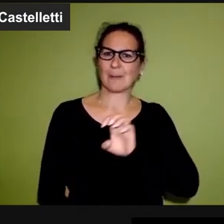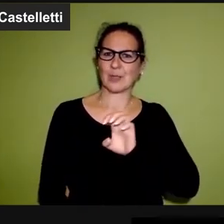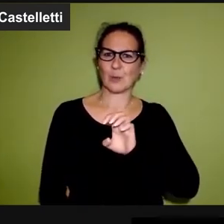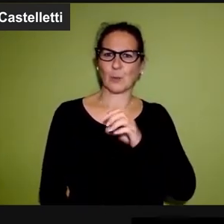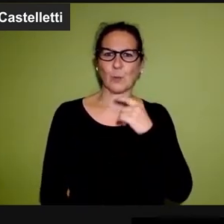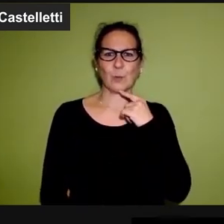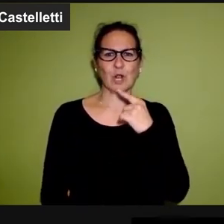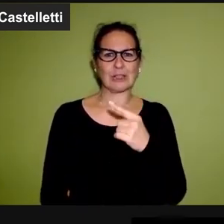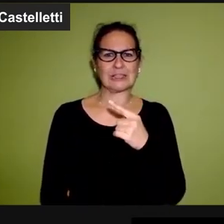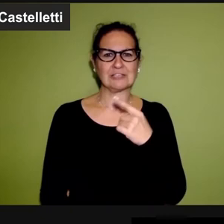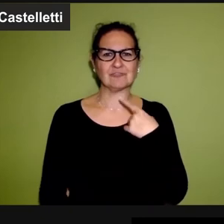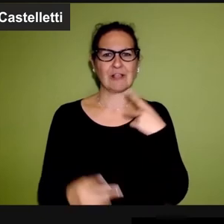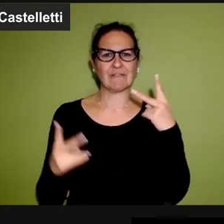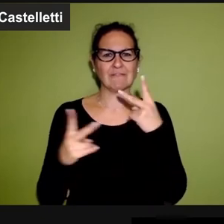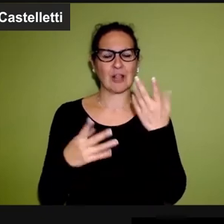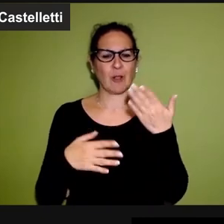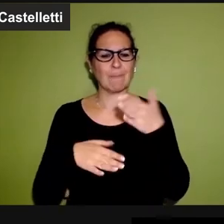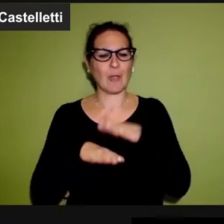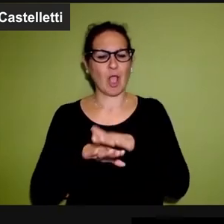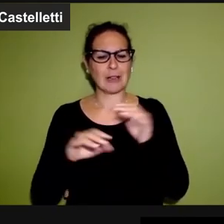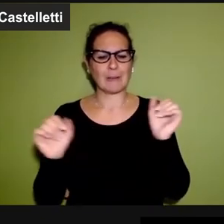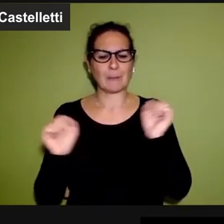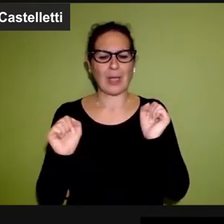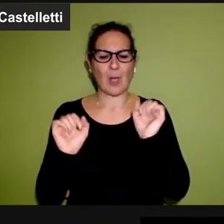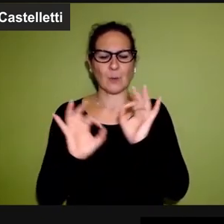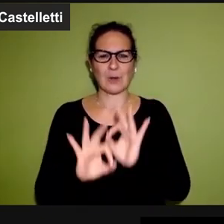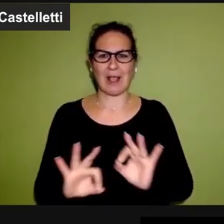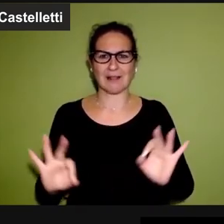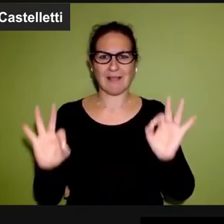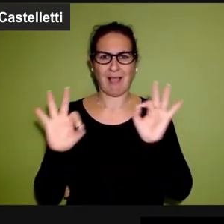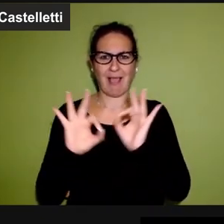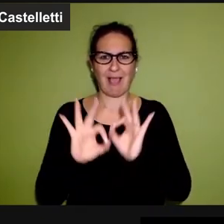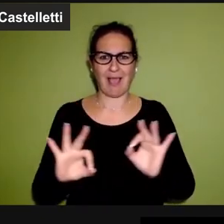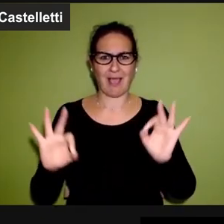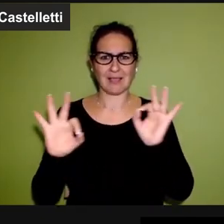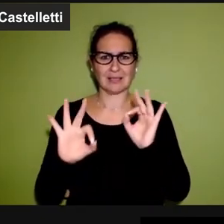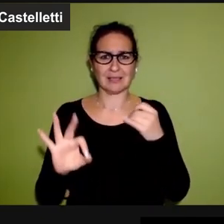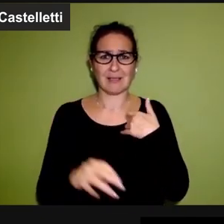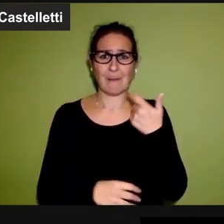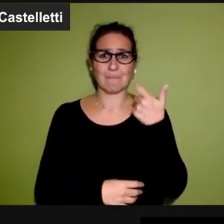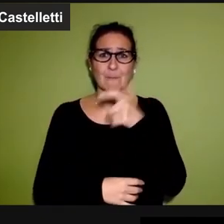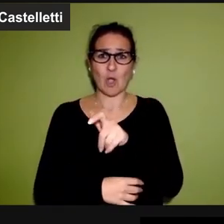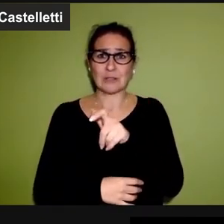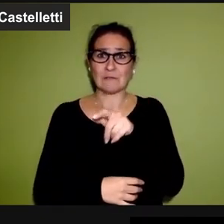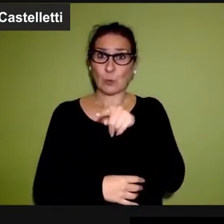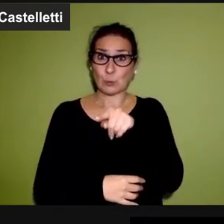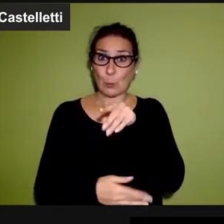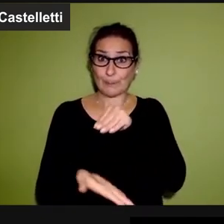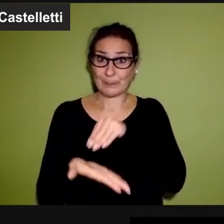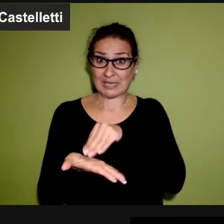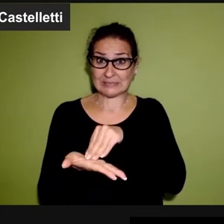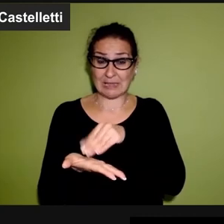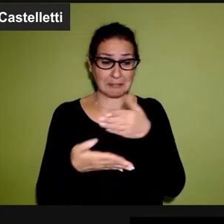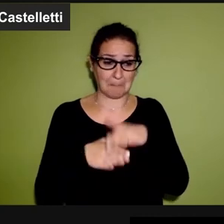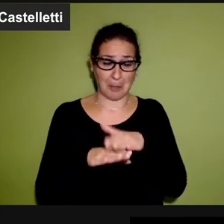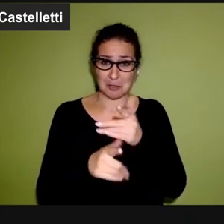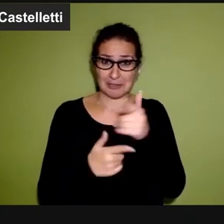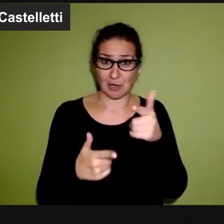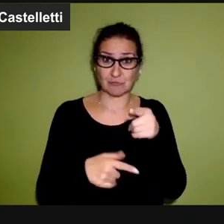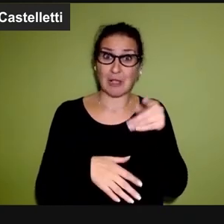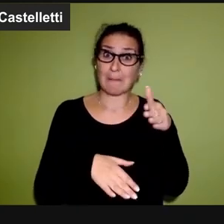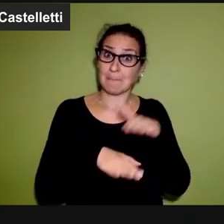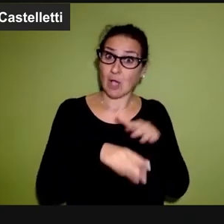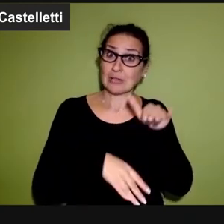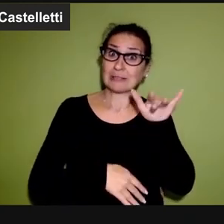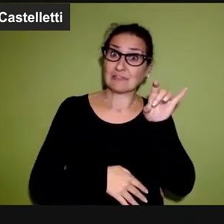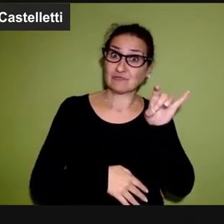quando Epicuro diceva non bisogna avere paura della morte perché quando ci sei tu la morte non c'è, quando c'è la morte